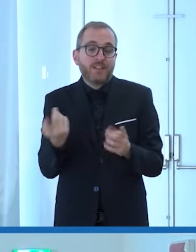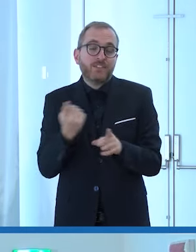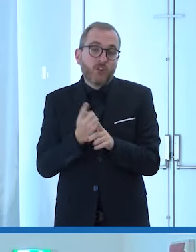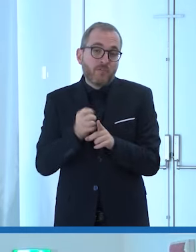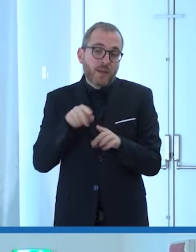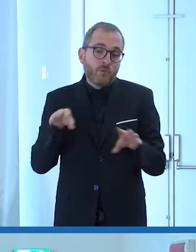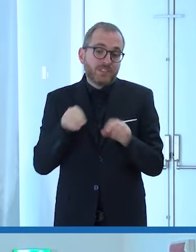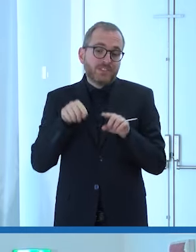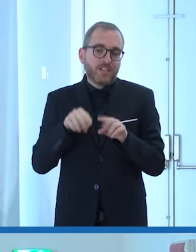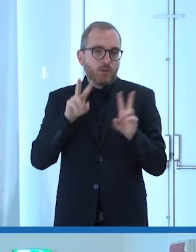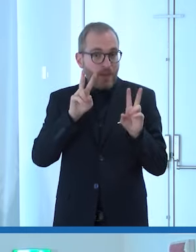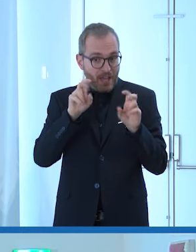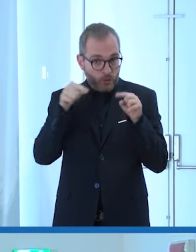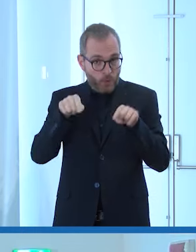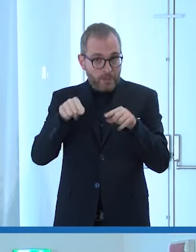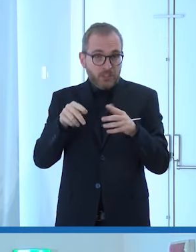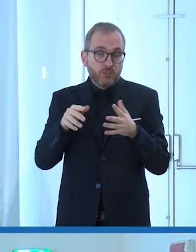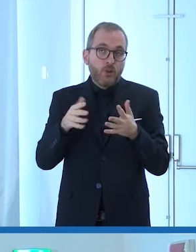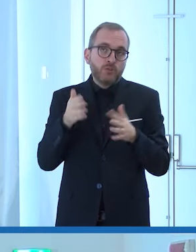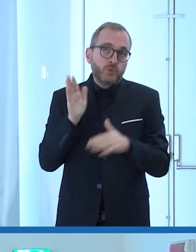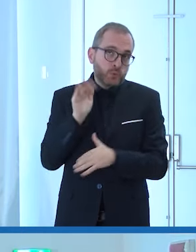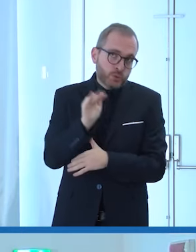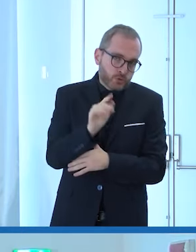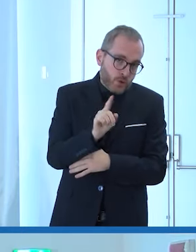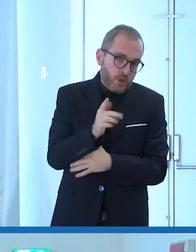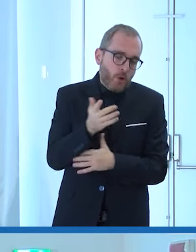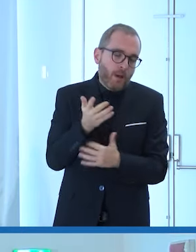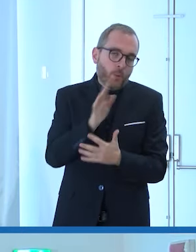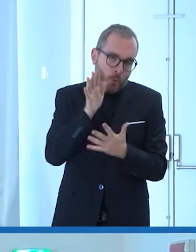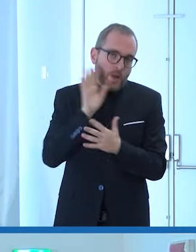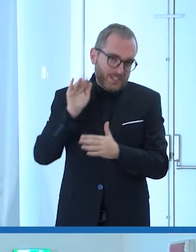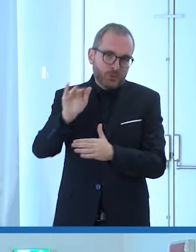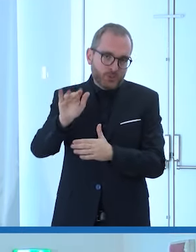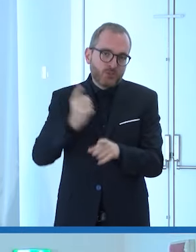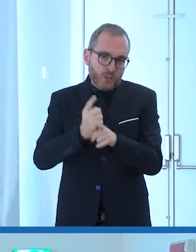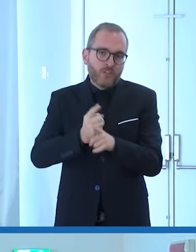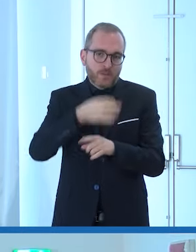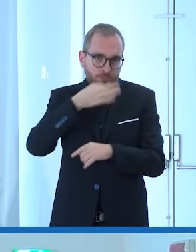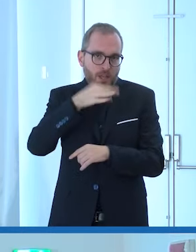questo non dico tutti i giorni ma quasi bisognerebbe forse pensare